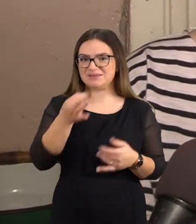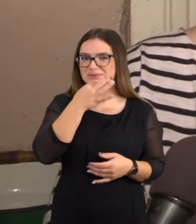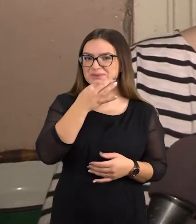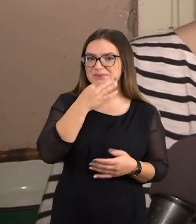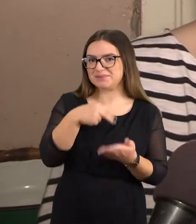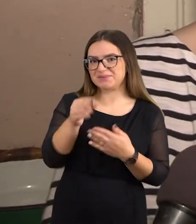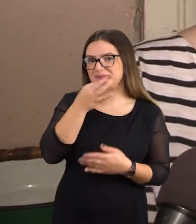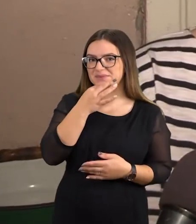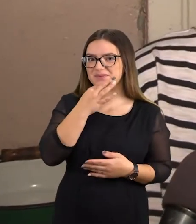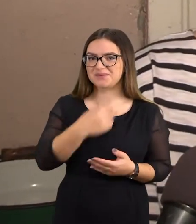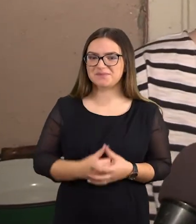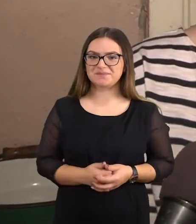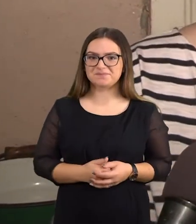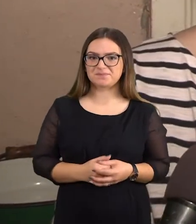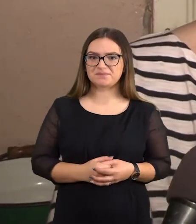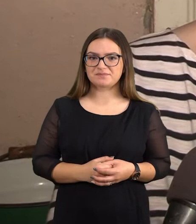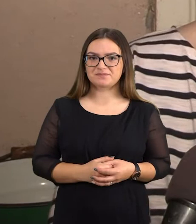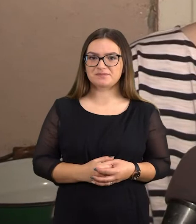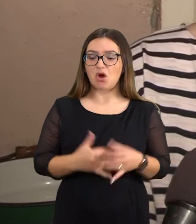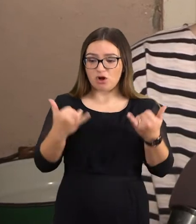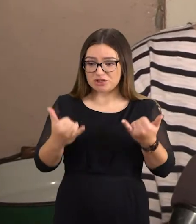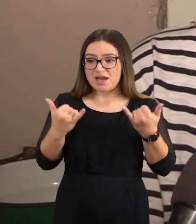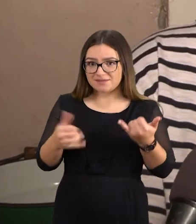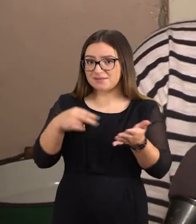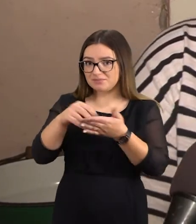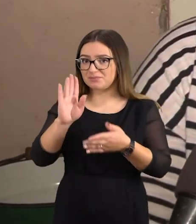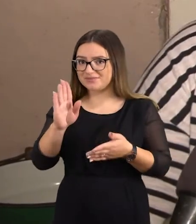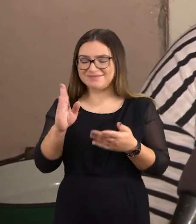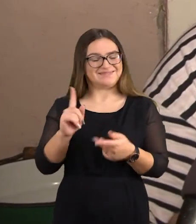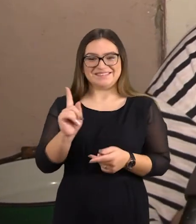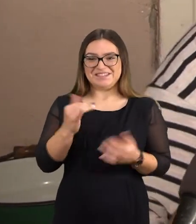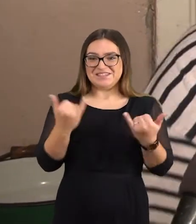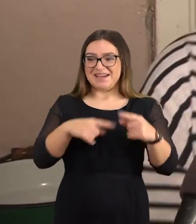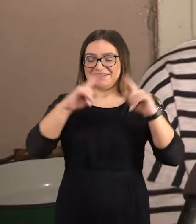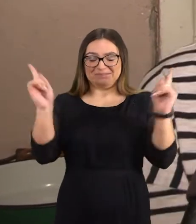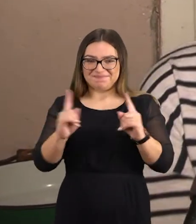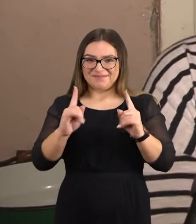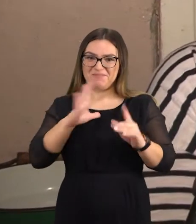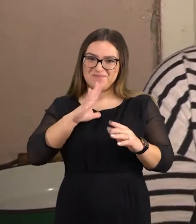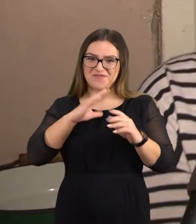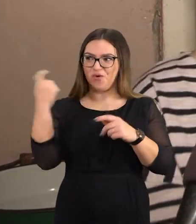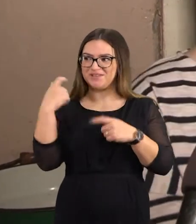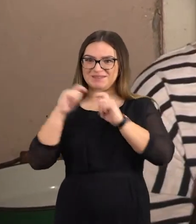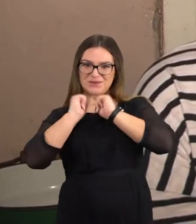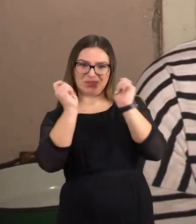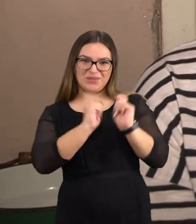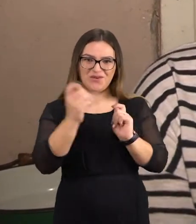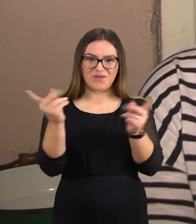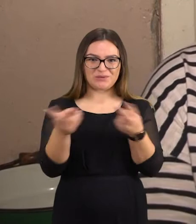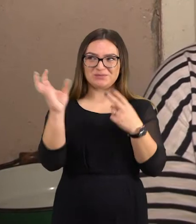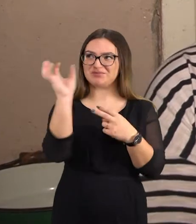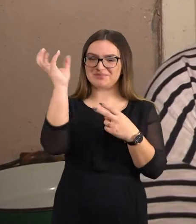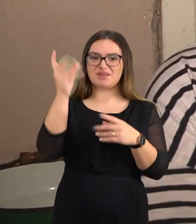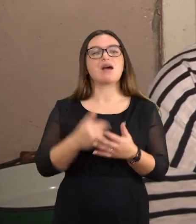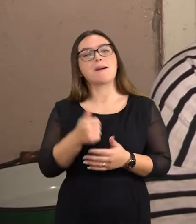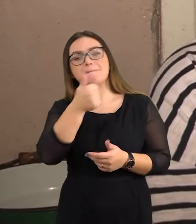eisim pirkti, bet neprisiruošėmės. Aš jandien? Šiandien staigmena, gavom uždyką. Ar